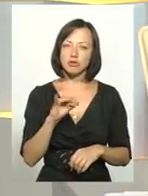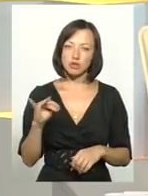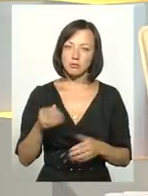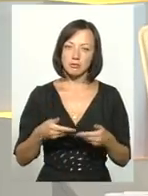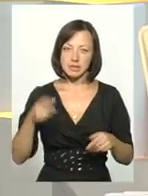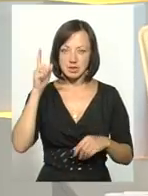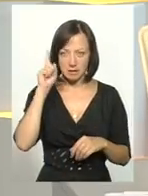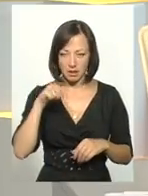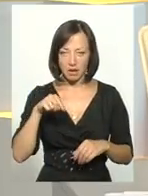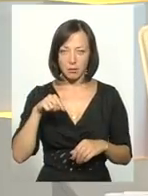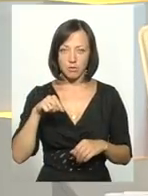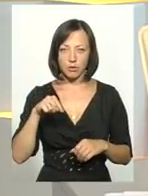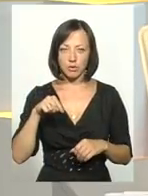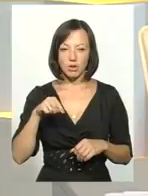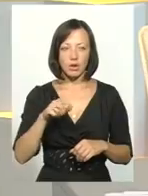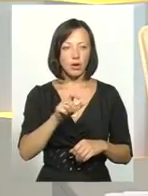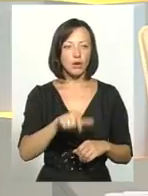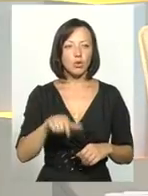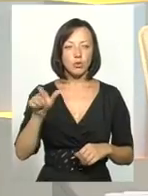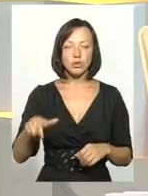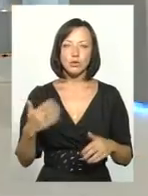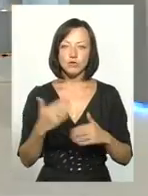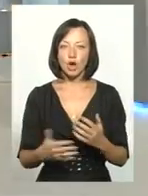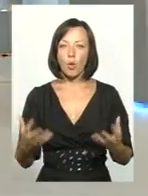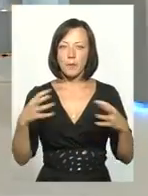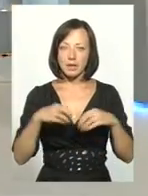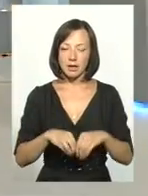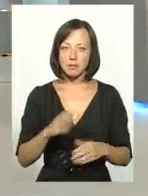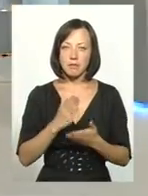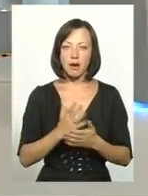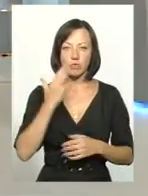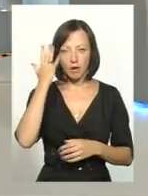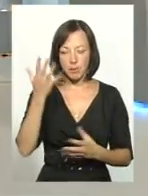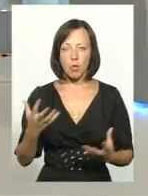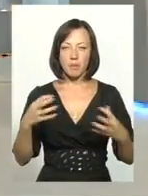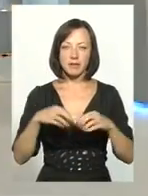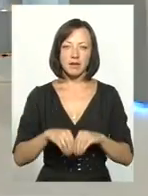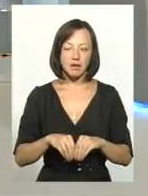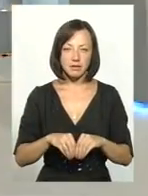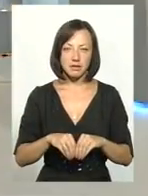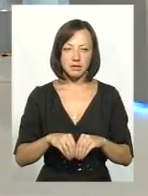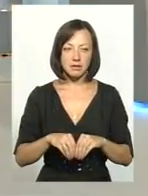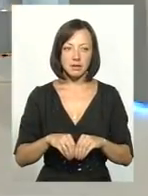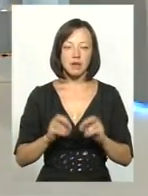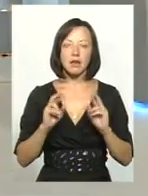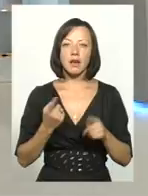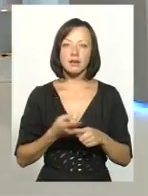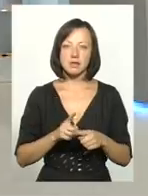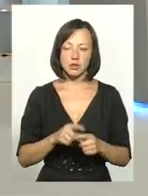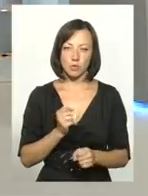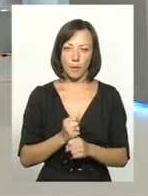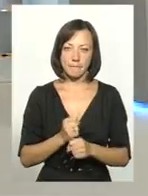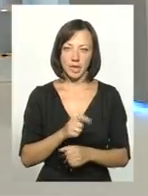знаємо, чи знають ті люди, які вже об'єдналися, або ж мають намір об'єднатися, як це зробити?